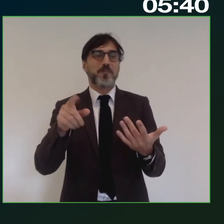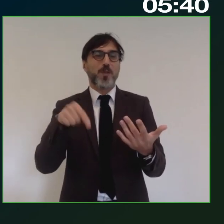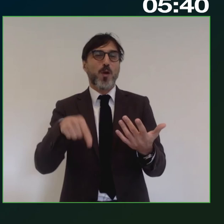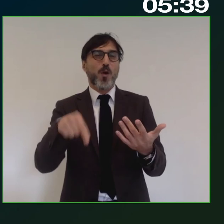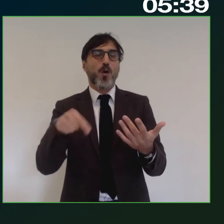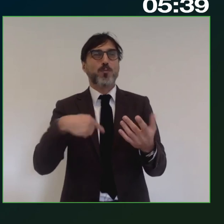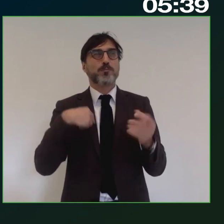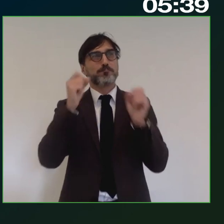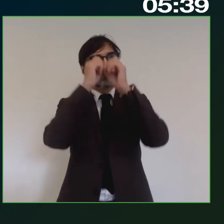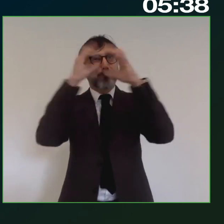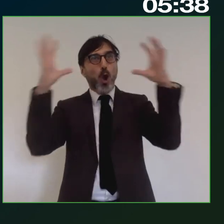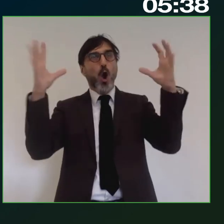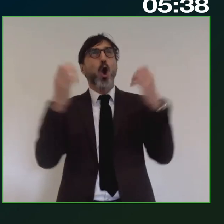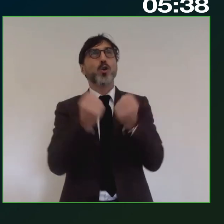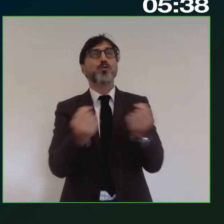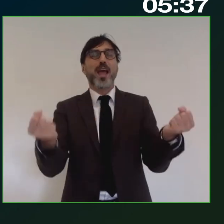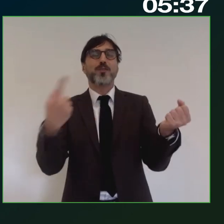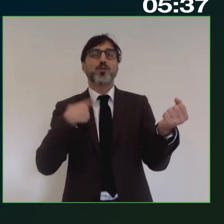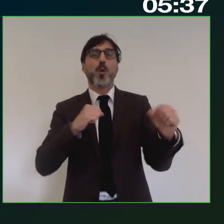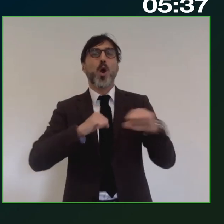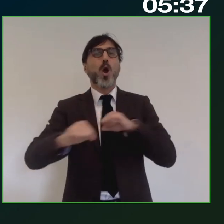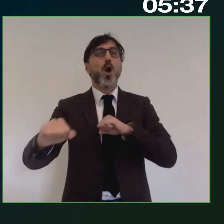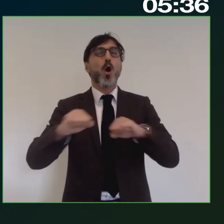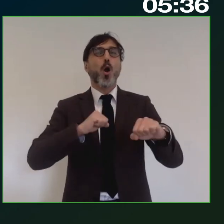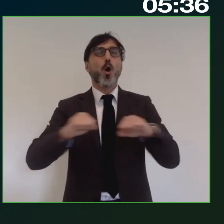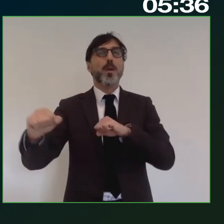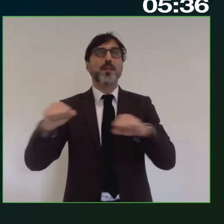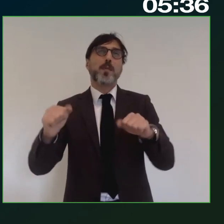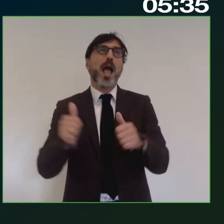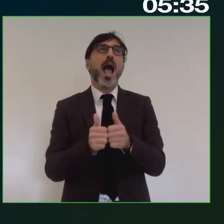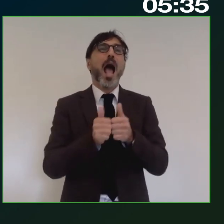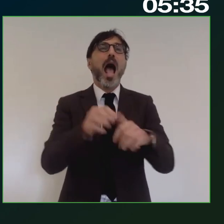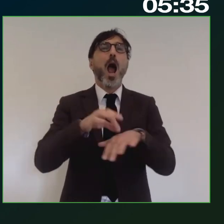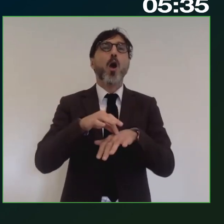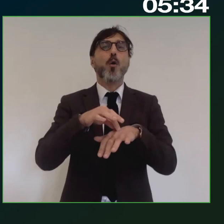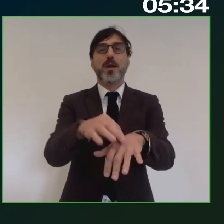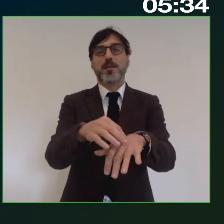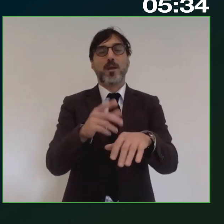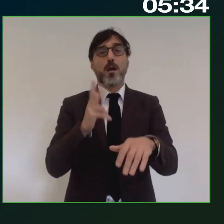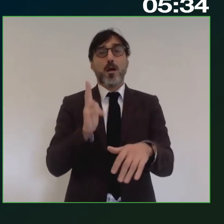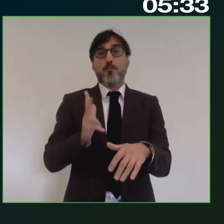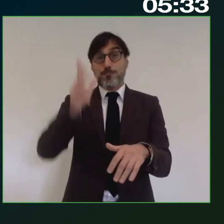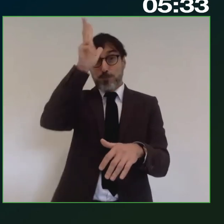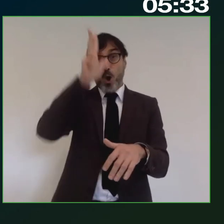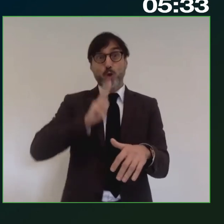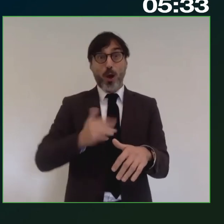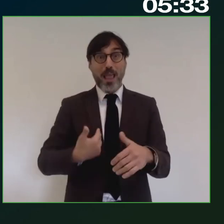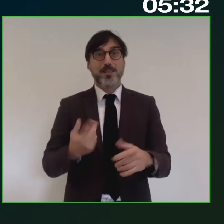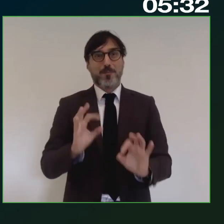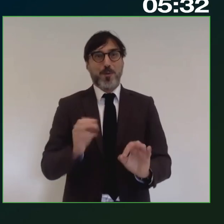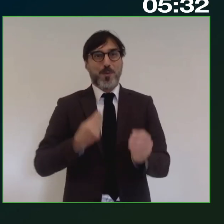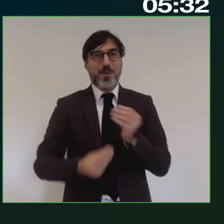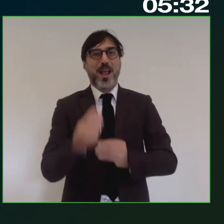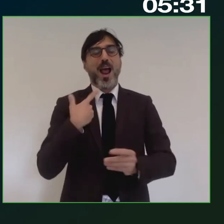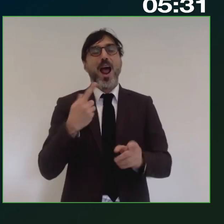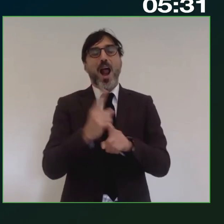concetto come si dice del comitato di accompagnamento si dice in portoghese perché sono portoghese comunque mi fa